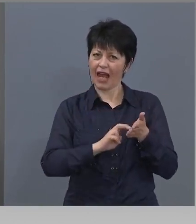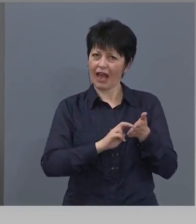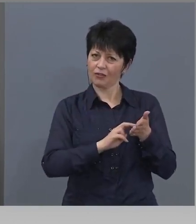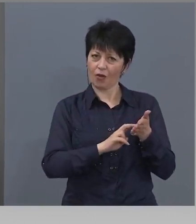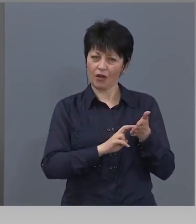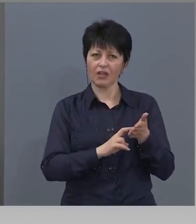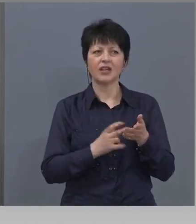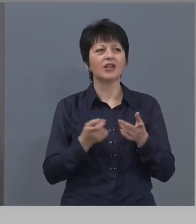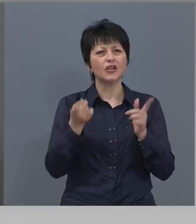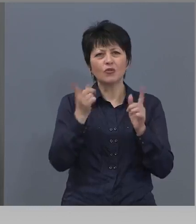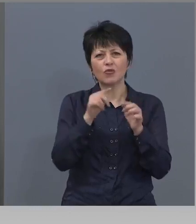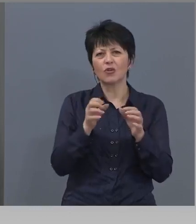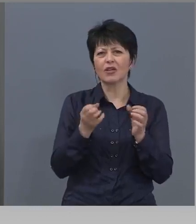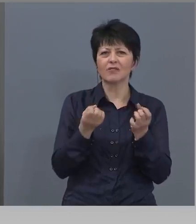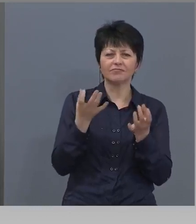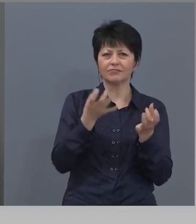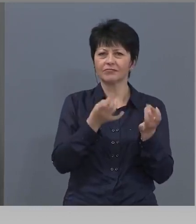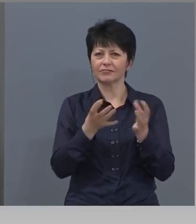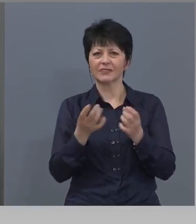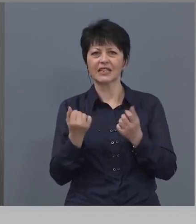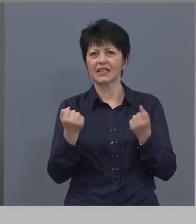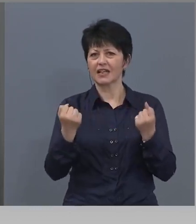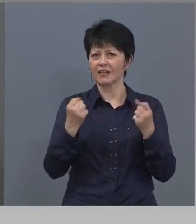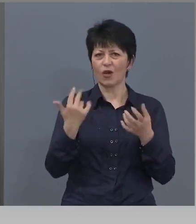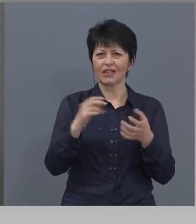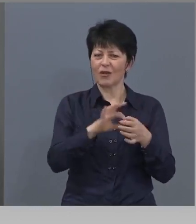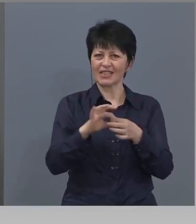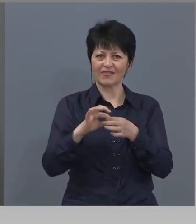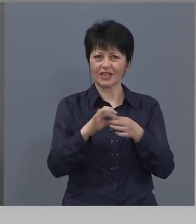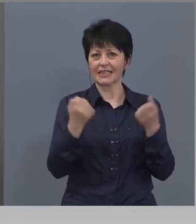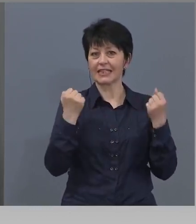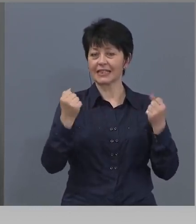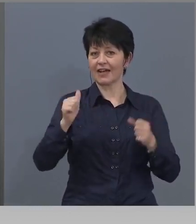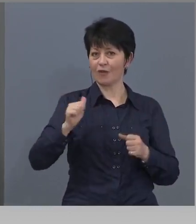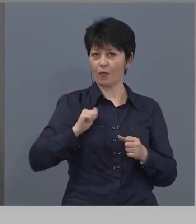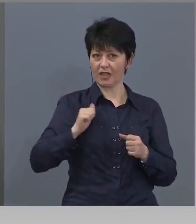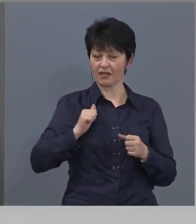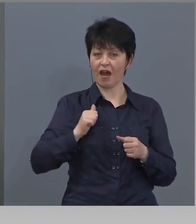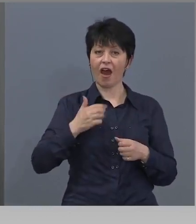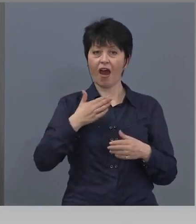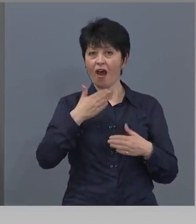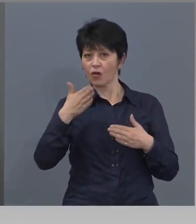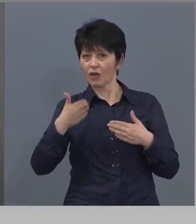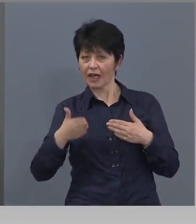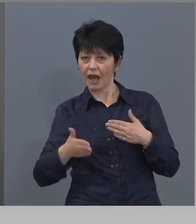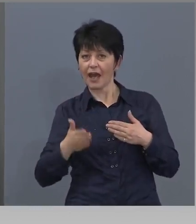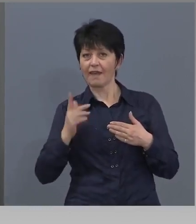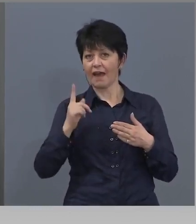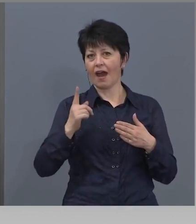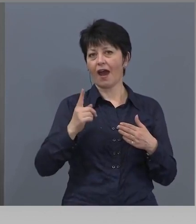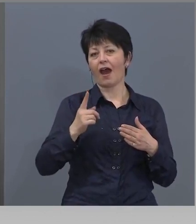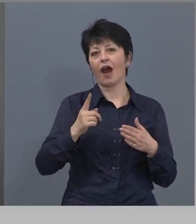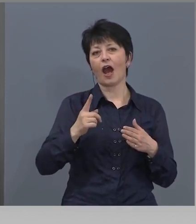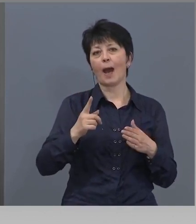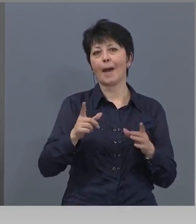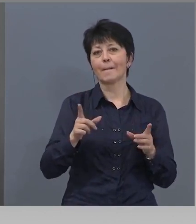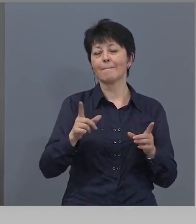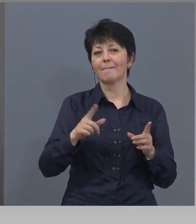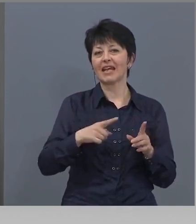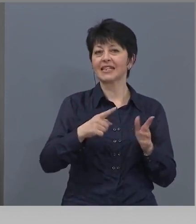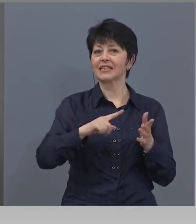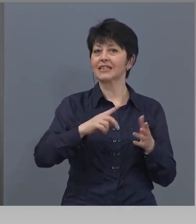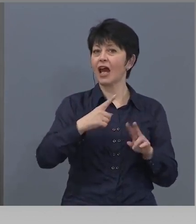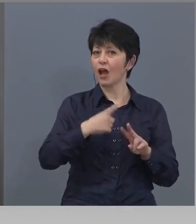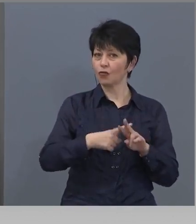модули от електронното здравоопазване. края на месец ноември сме си поставили срок да бъдат на лице тези неща,